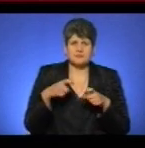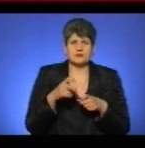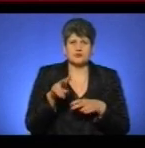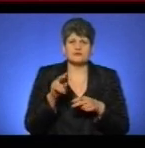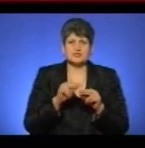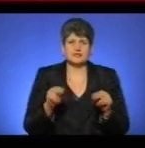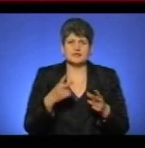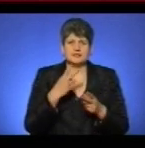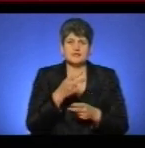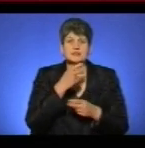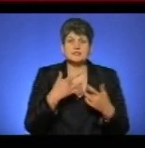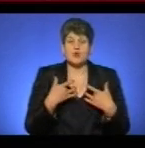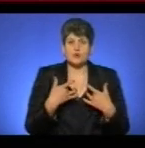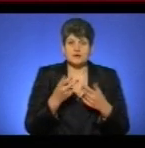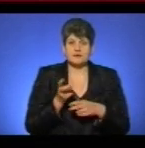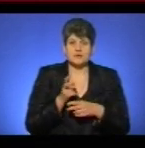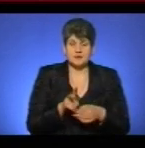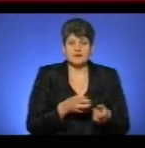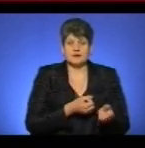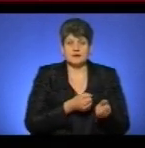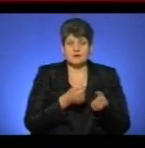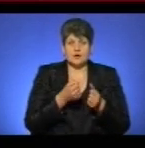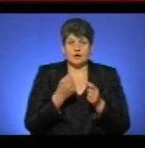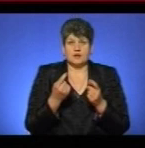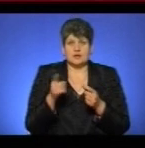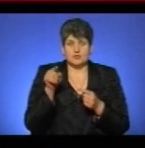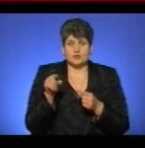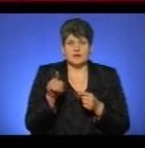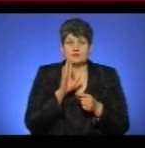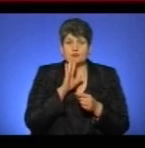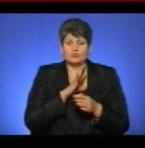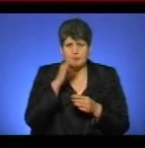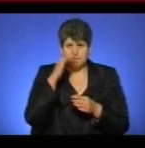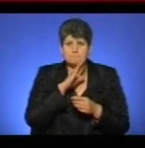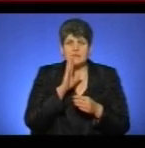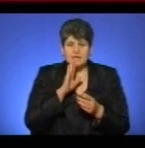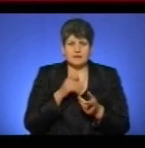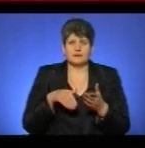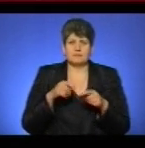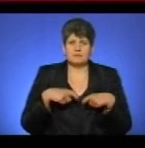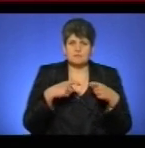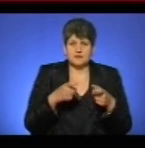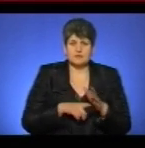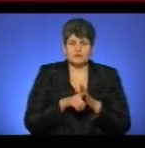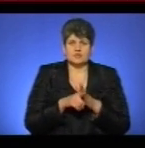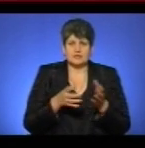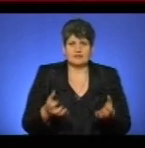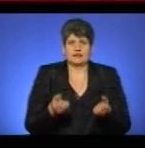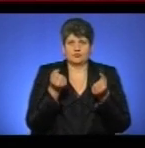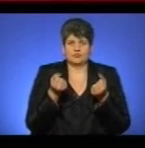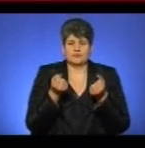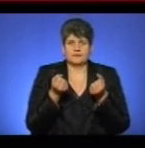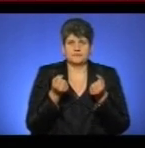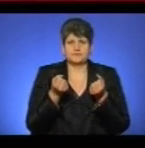концерт вчителька. І одної однокласниці були батьки. Вони теж підбігли. Почали, вже почали вчителі рятувати їх. І